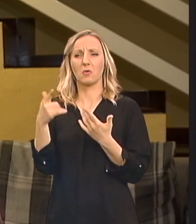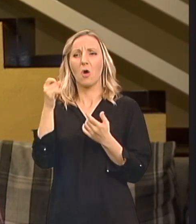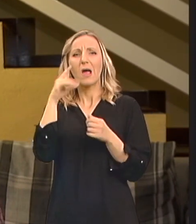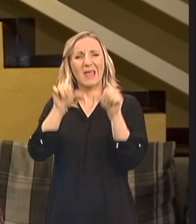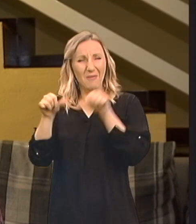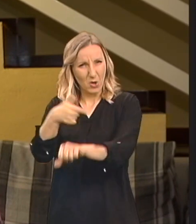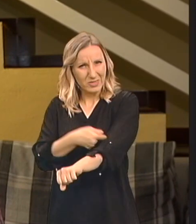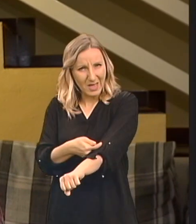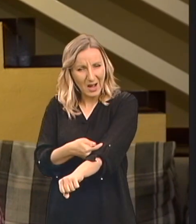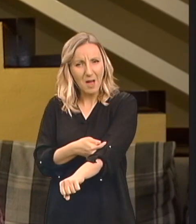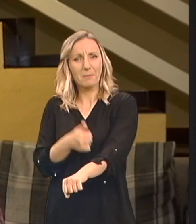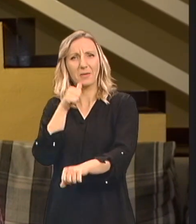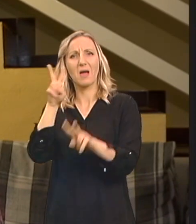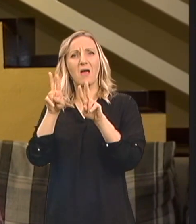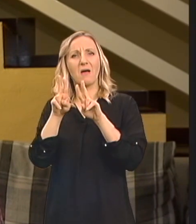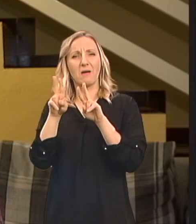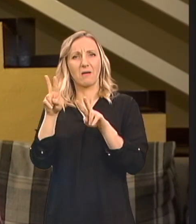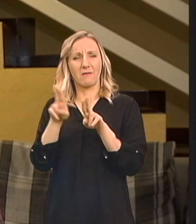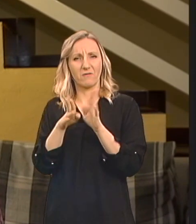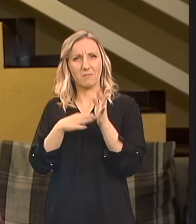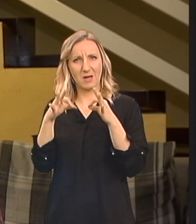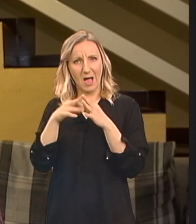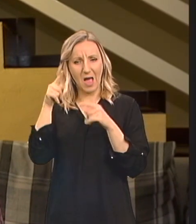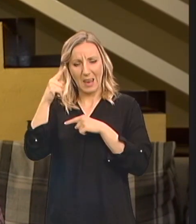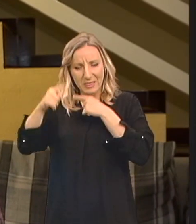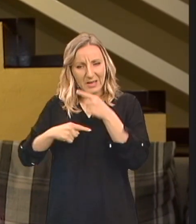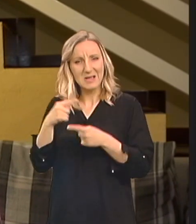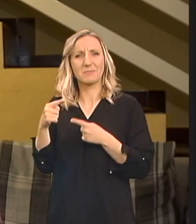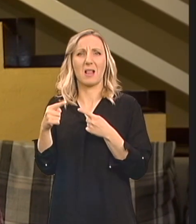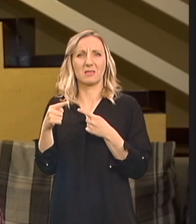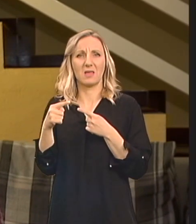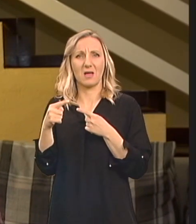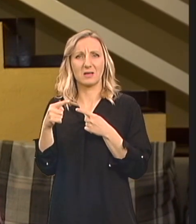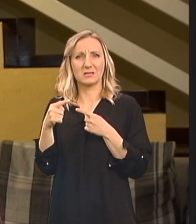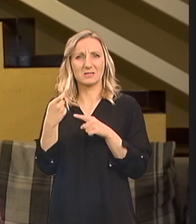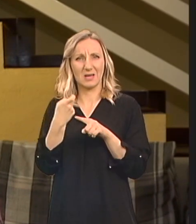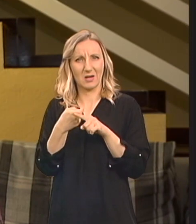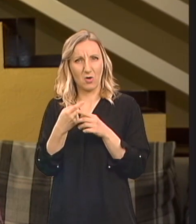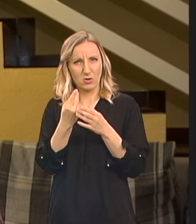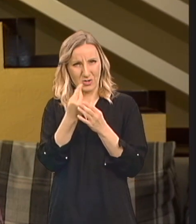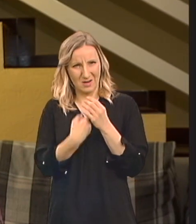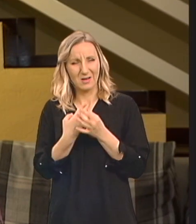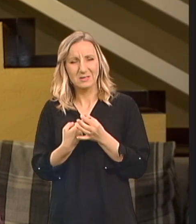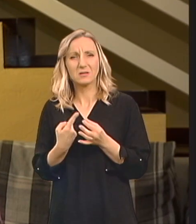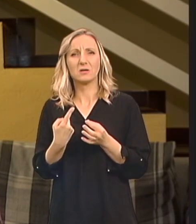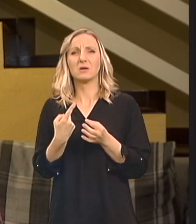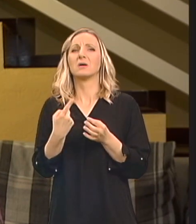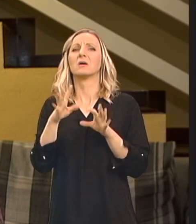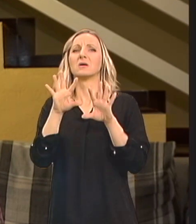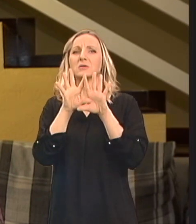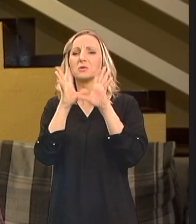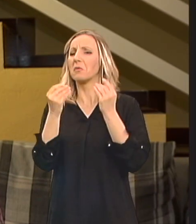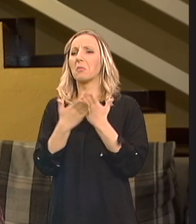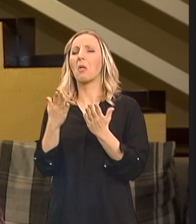bila Na VMA Na transplantaciji Znači komplet Sav taj period Mi smo Bila je ta nekakva pozitivna